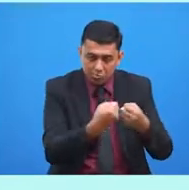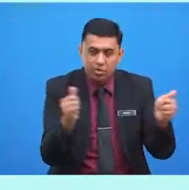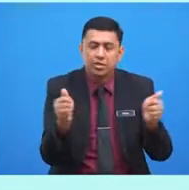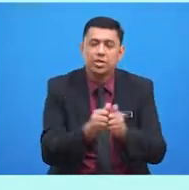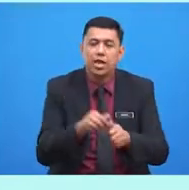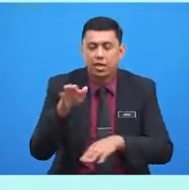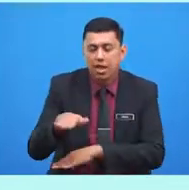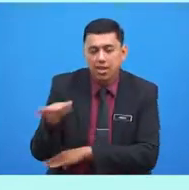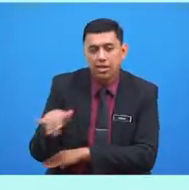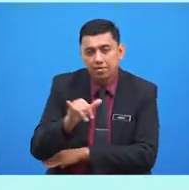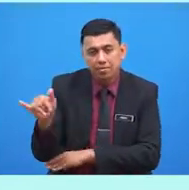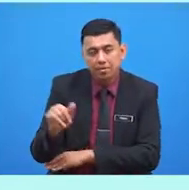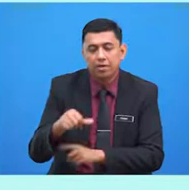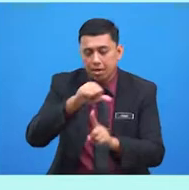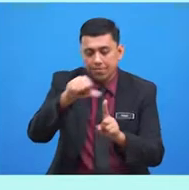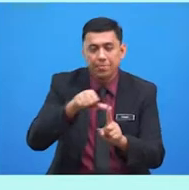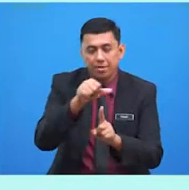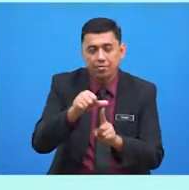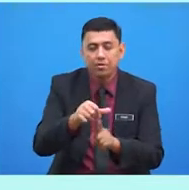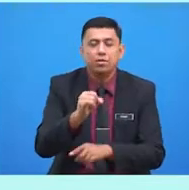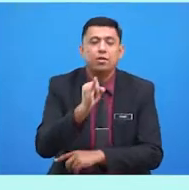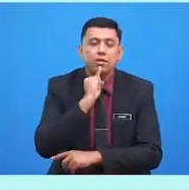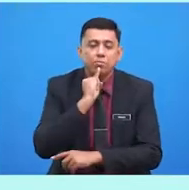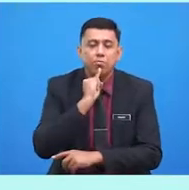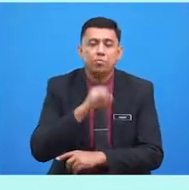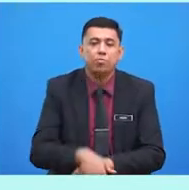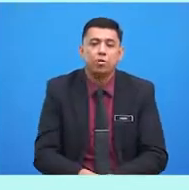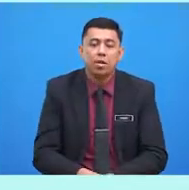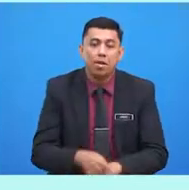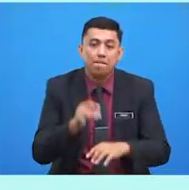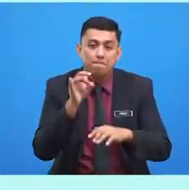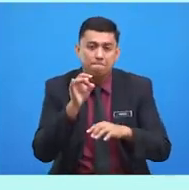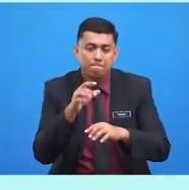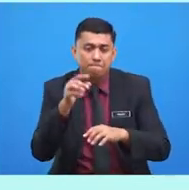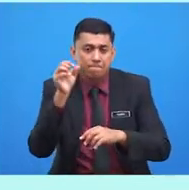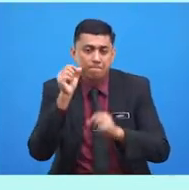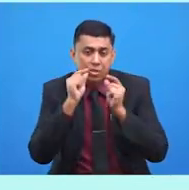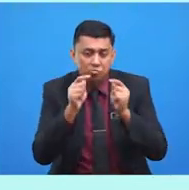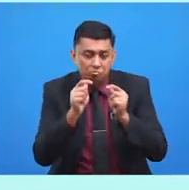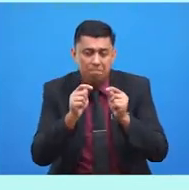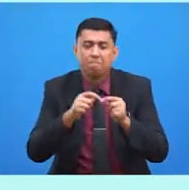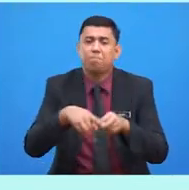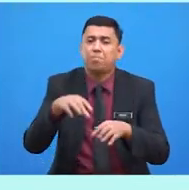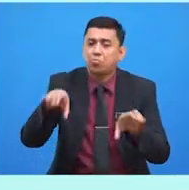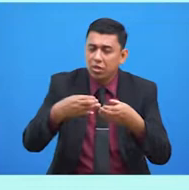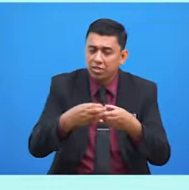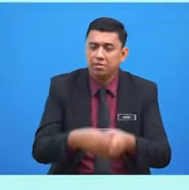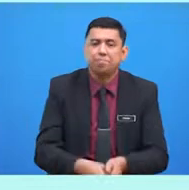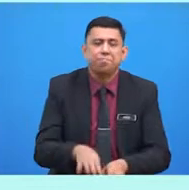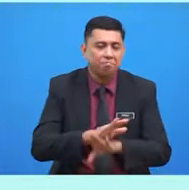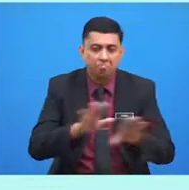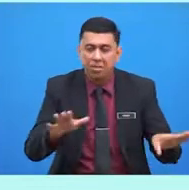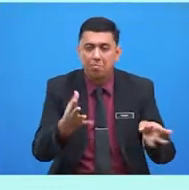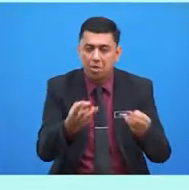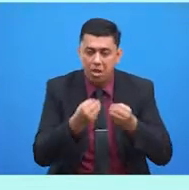adiknya. Apabila ibu Pejia menegur perbuatannya, dia tidak